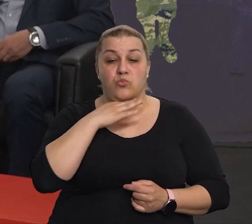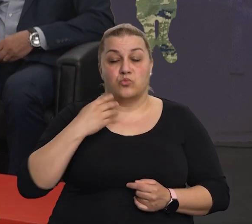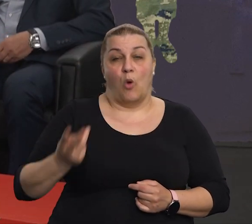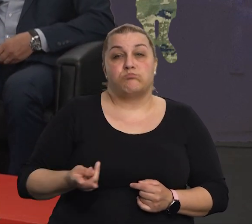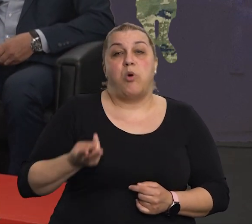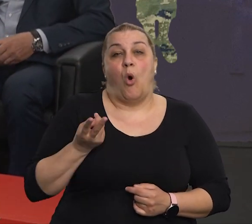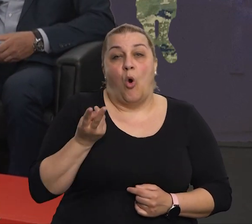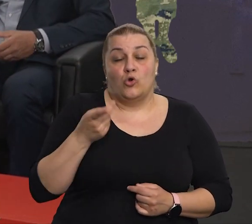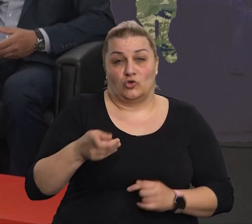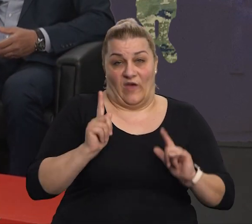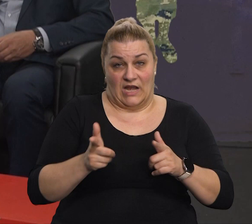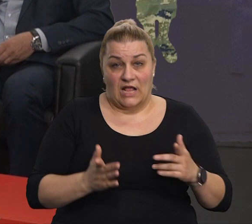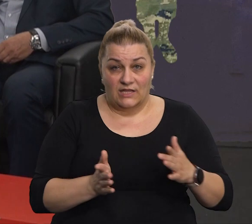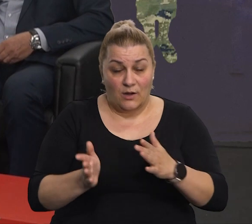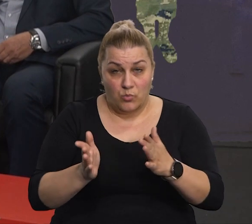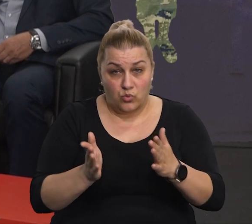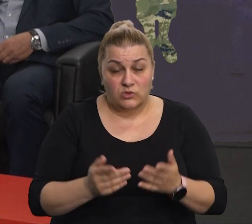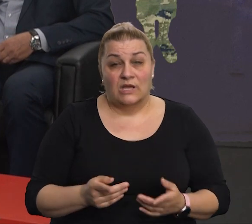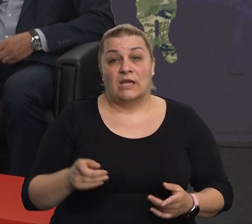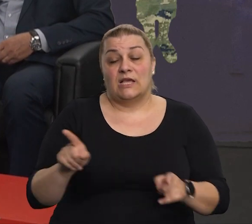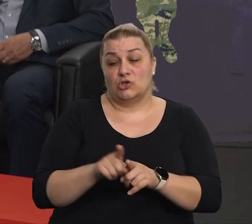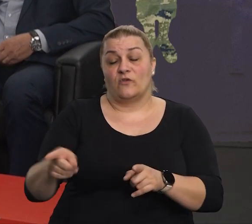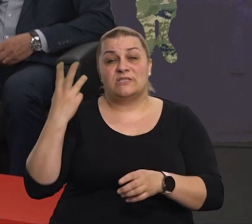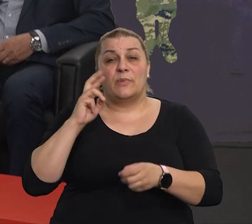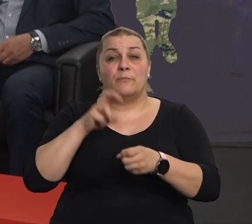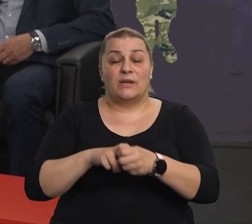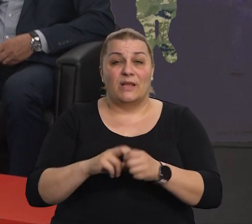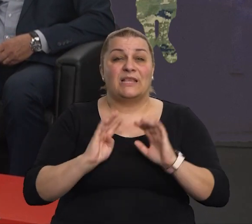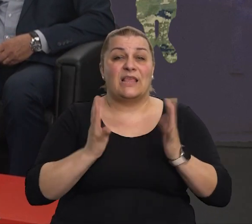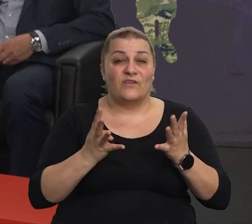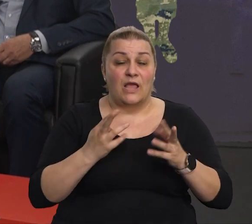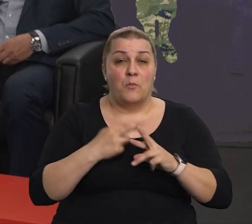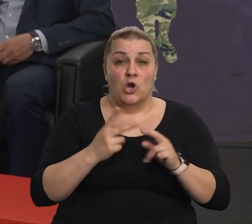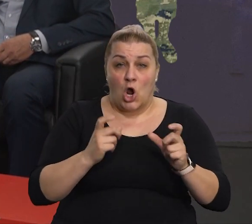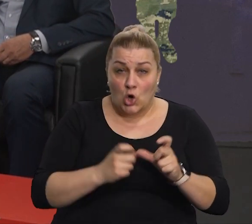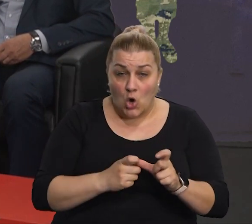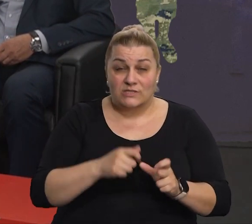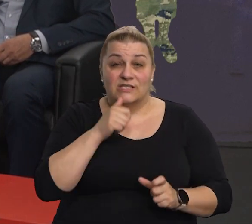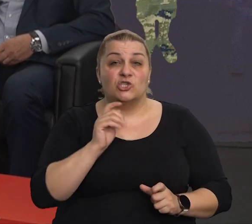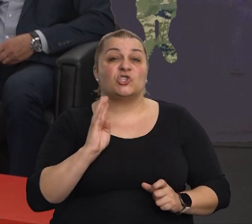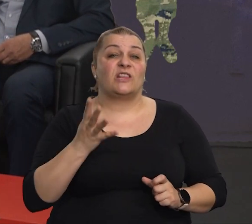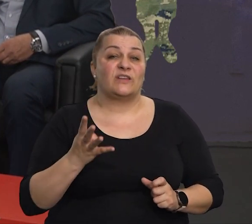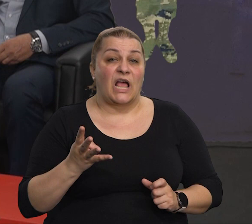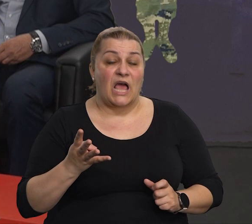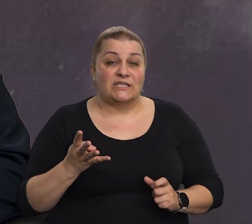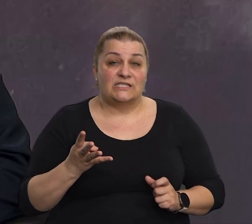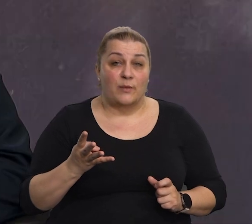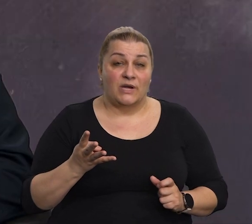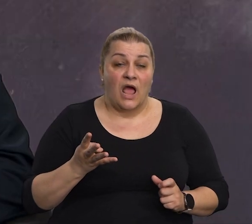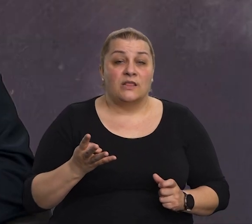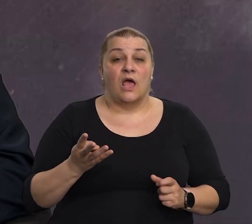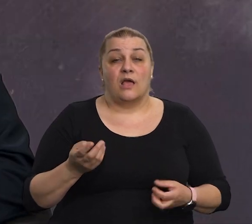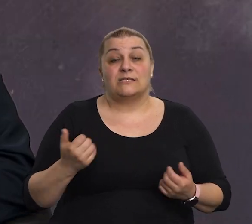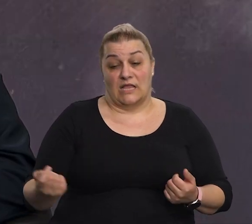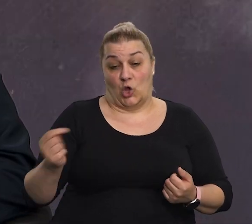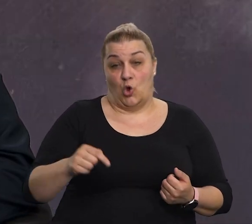sav ratni put i jasno i kao pripadnik i devete bojne hosa i Kasi je četvrte gardinske brigade, je obliže nam